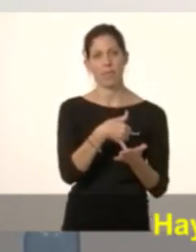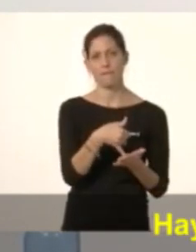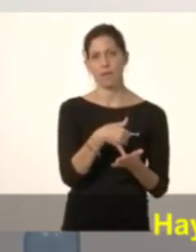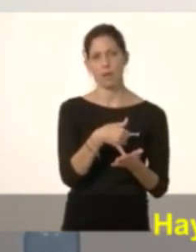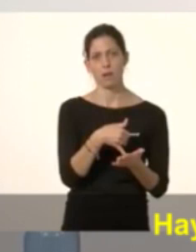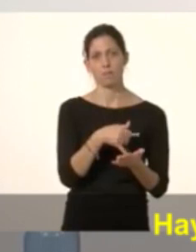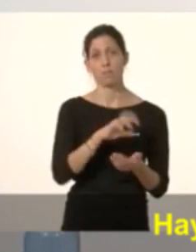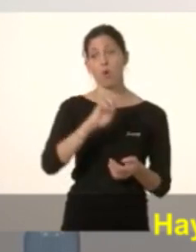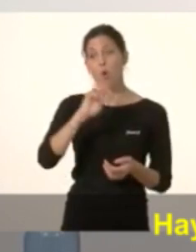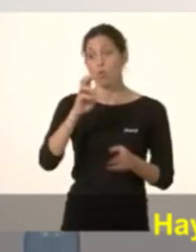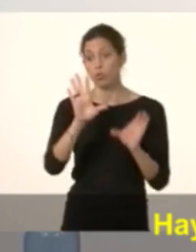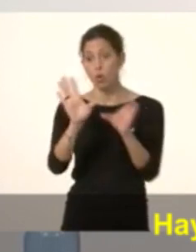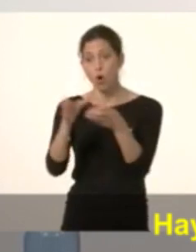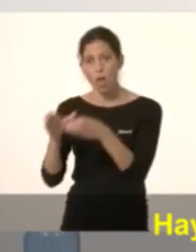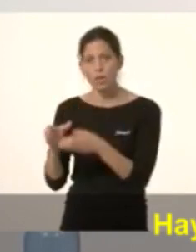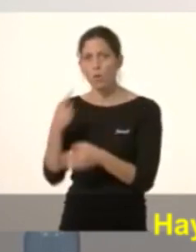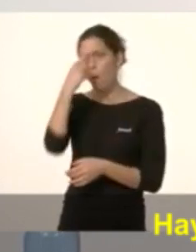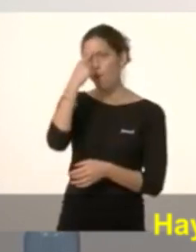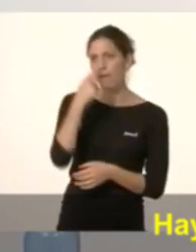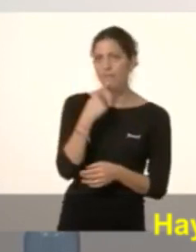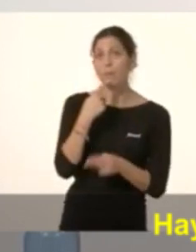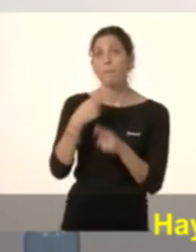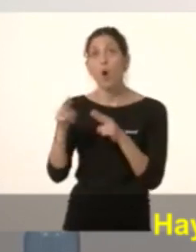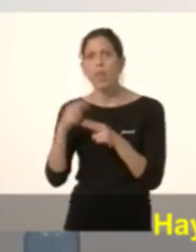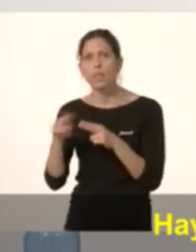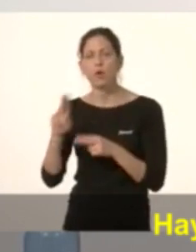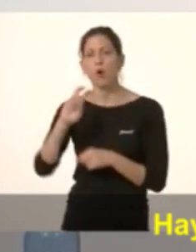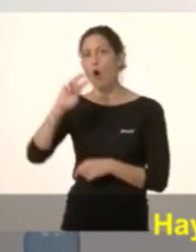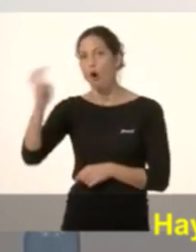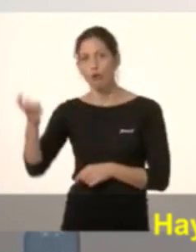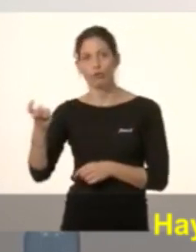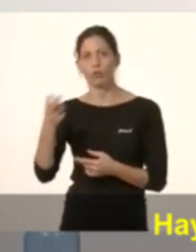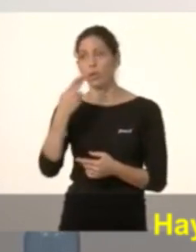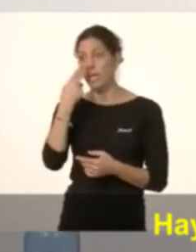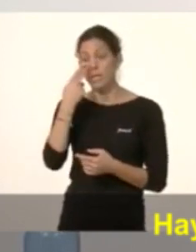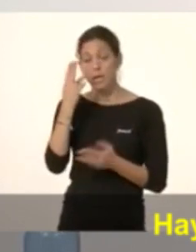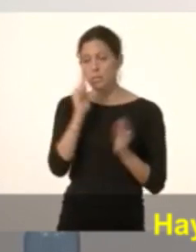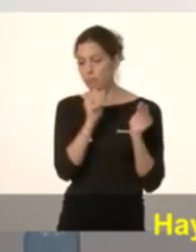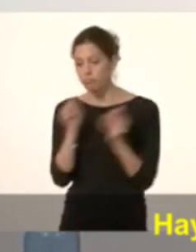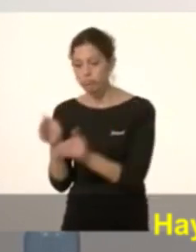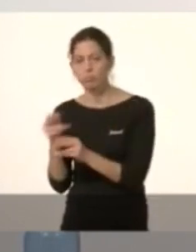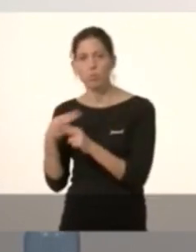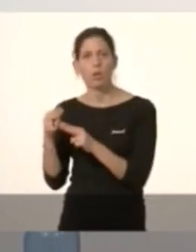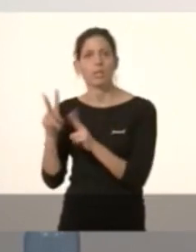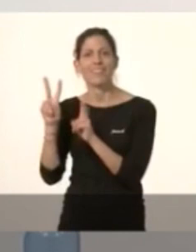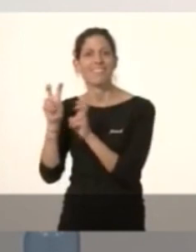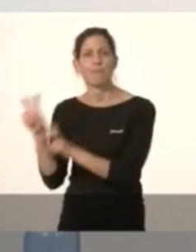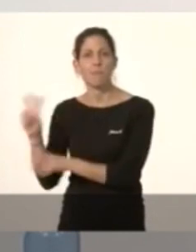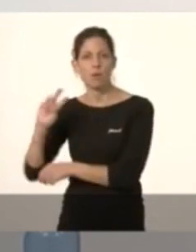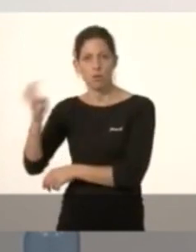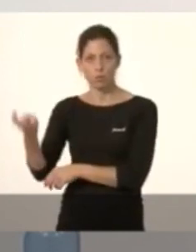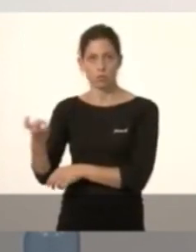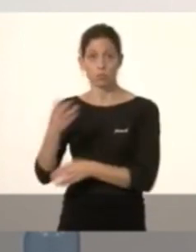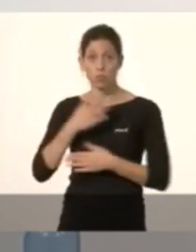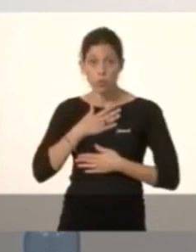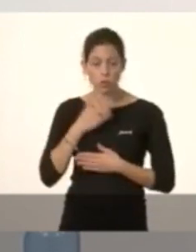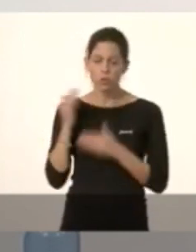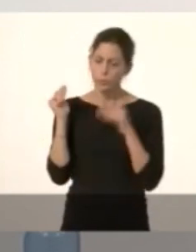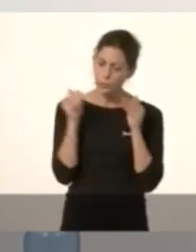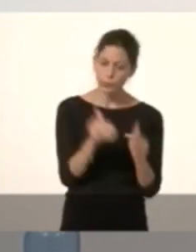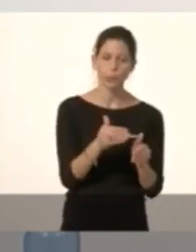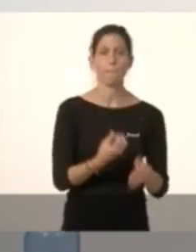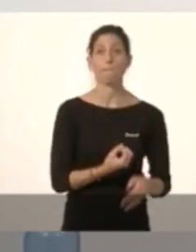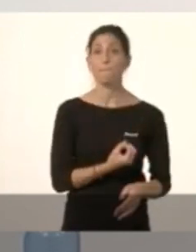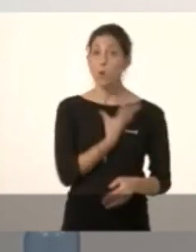N'hi ha altres perfils de polítics que els interessen més altres coses de la política. A mi el que em